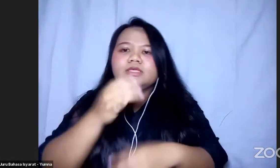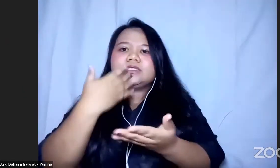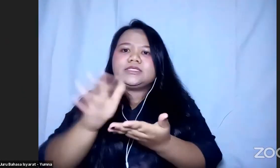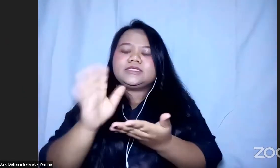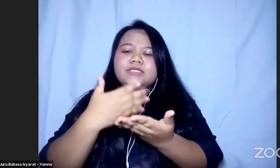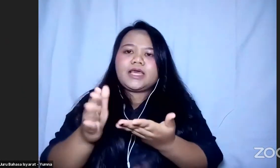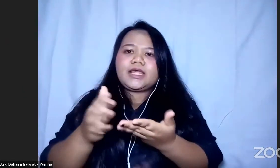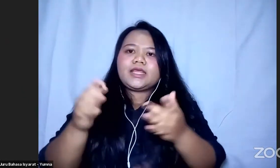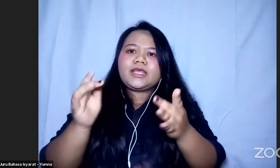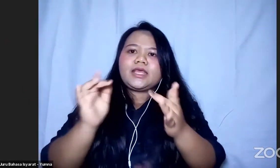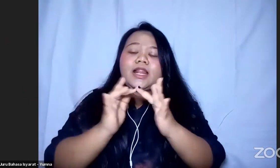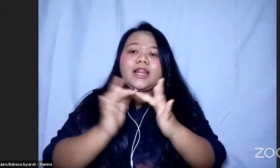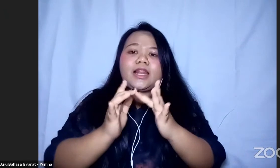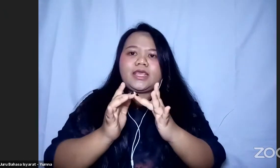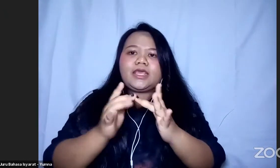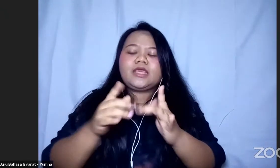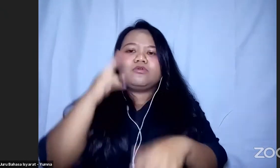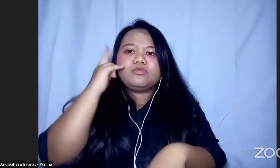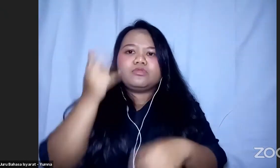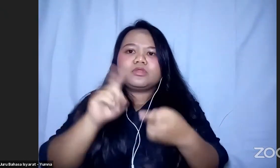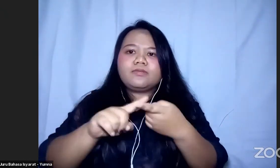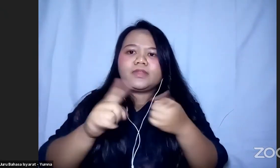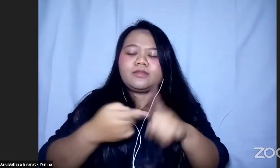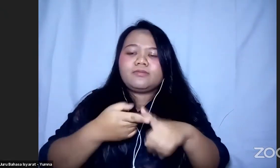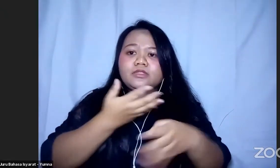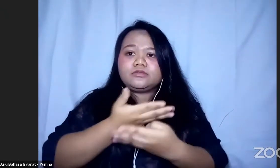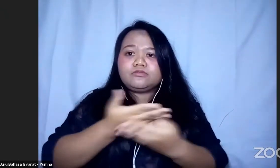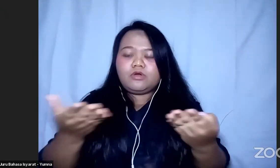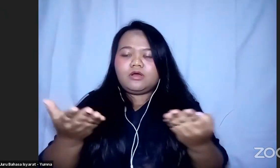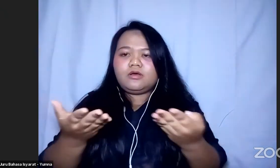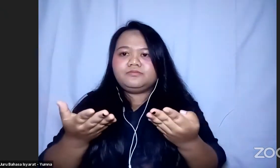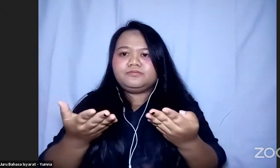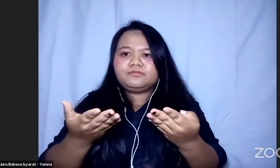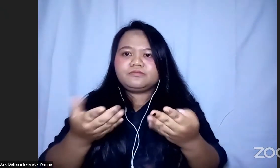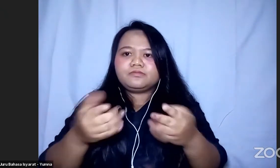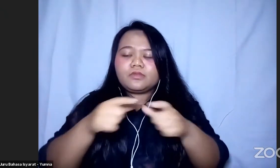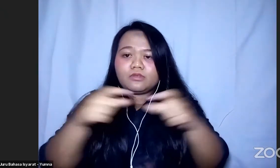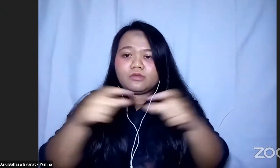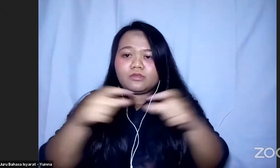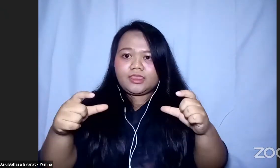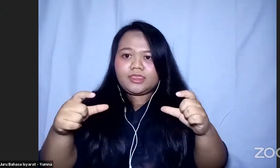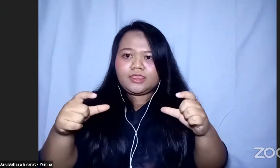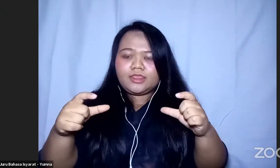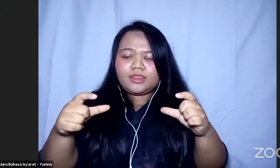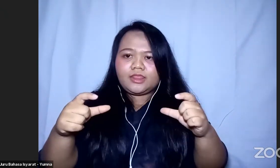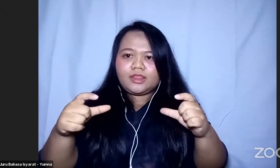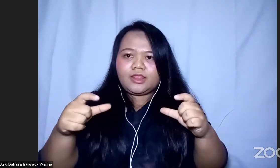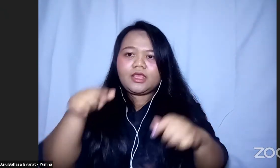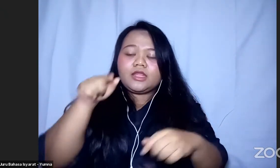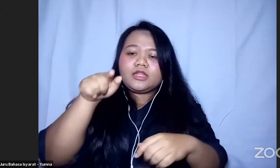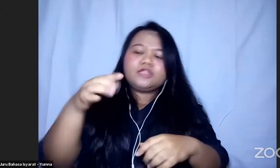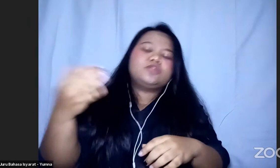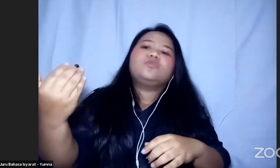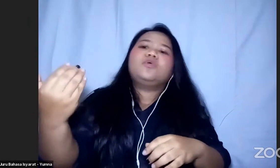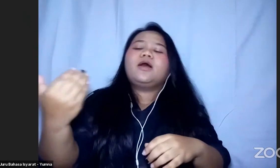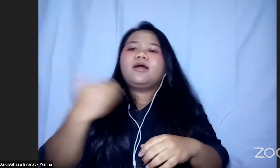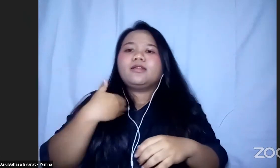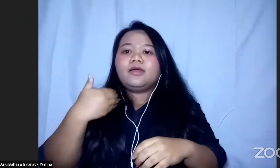Ke Teman-teman Semua Di Kolom Chat Jadi Disini Ada